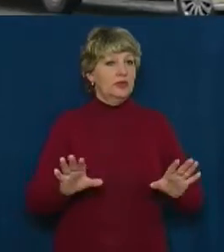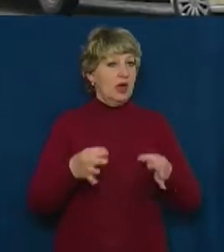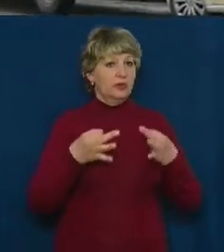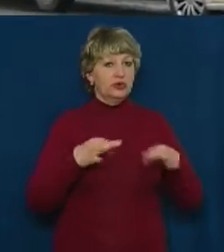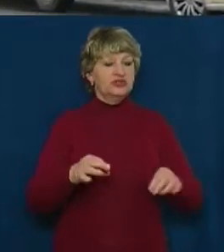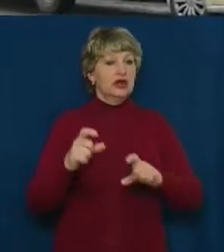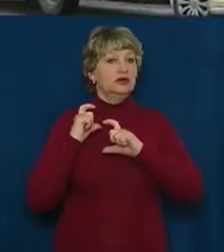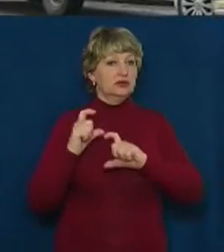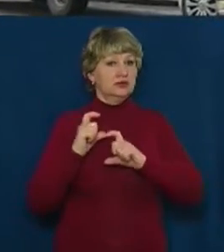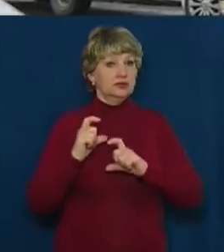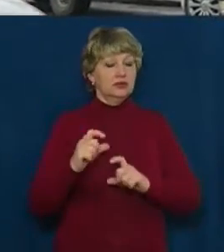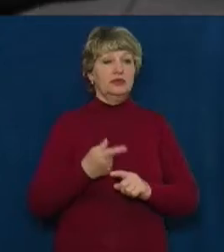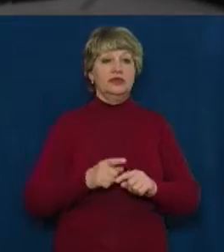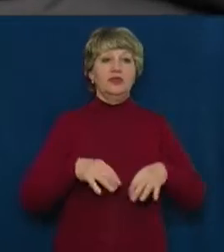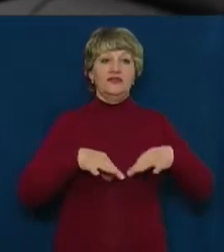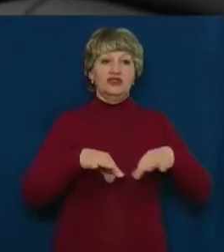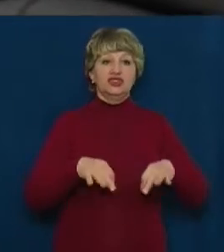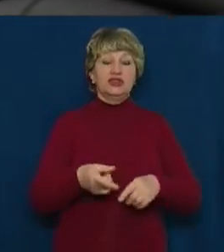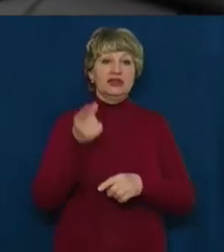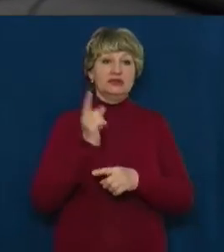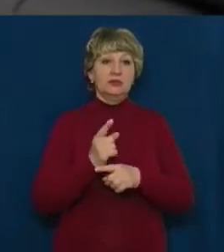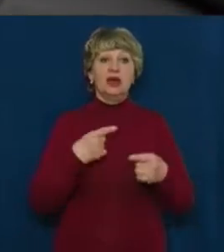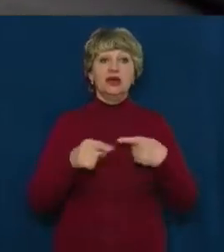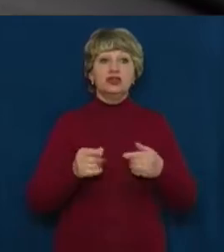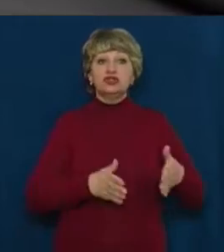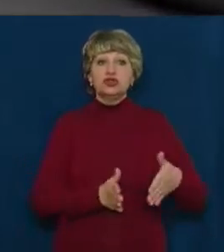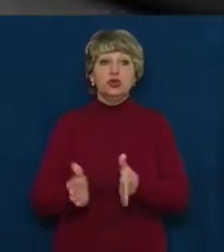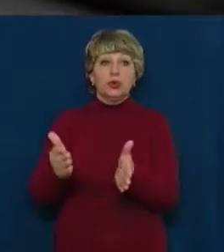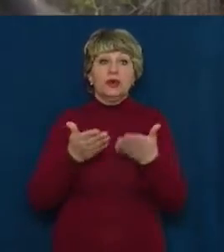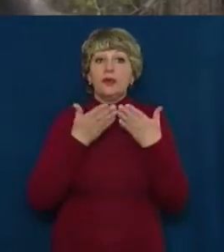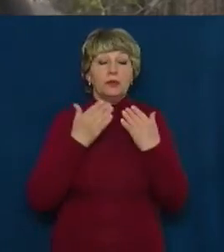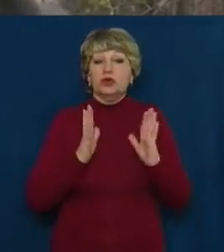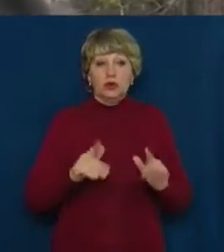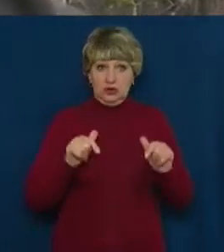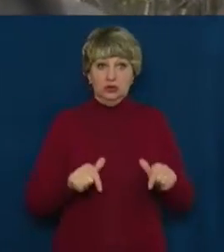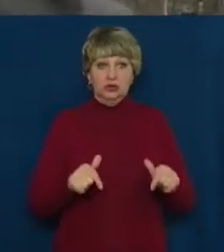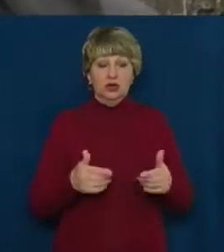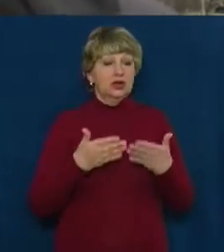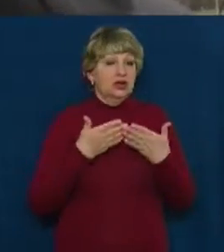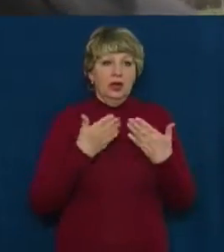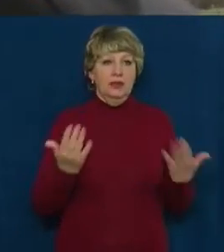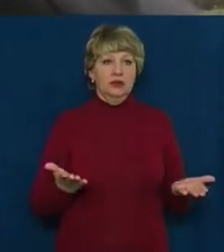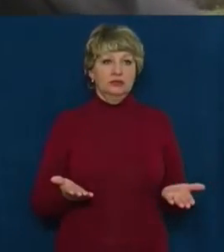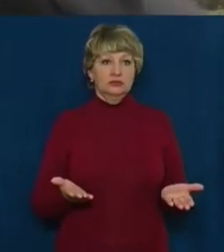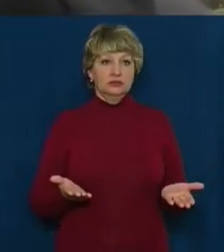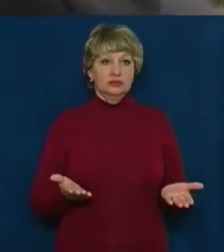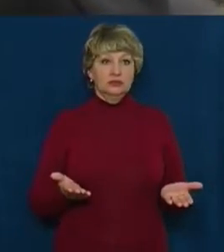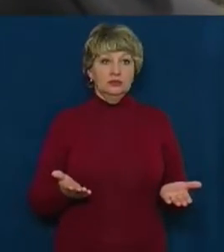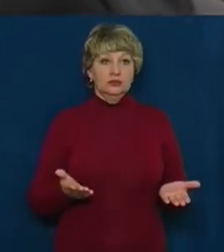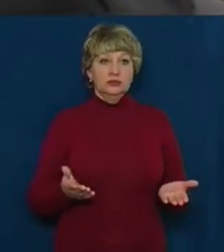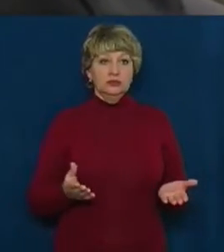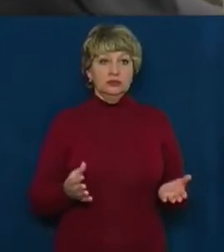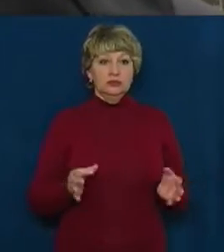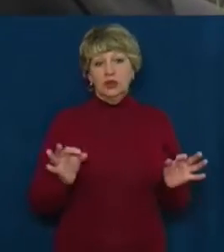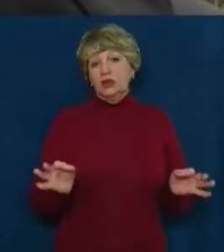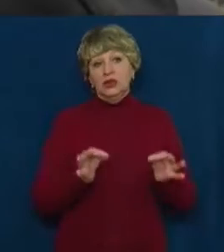вулицями Чорнобая заборонений. Іншої дороги немає, якої приїхати, ніж тут. Де працюєте, що ви з-за та? Нічого. Я на церкасі